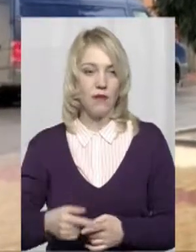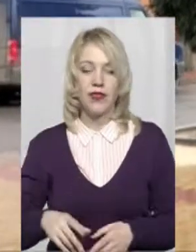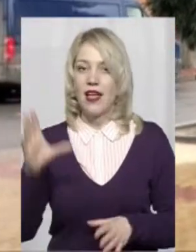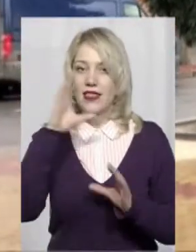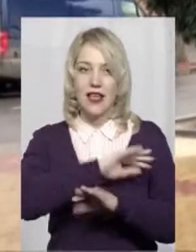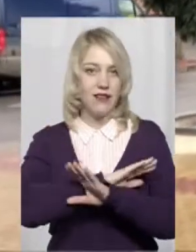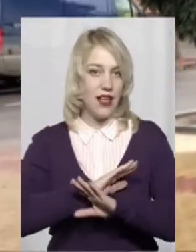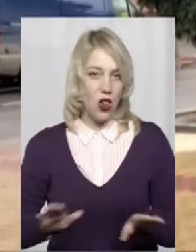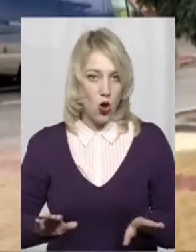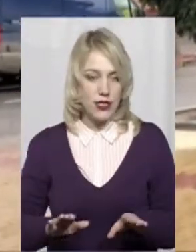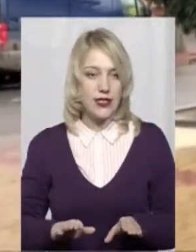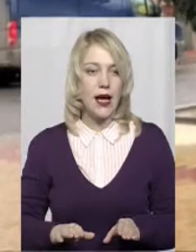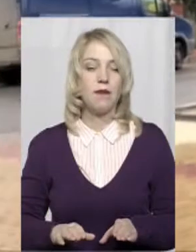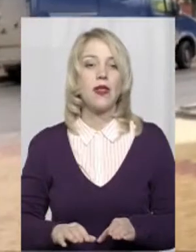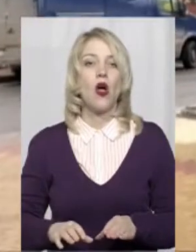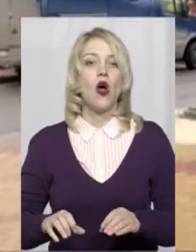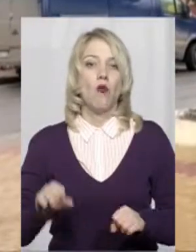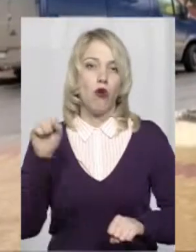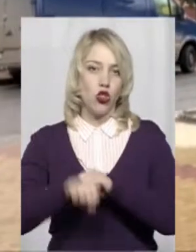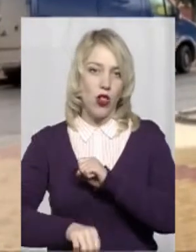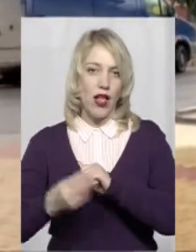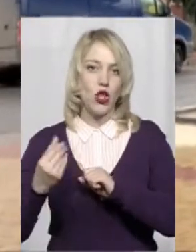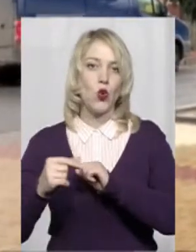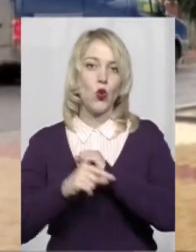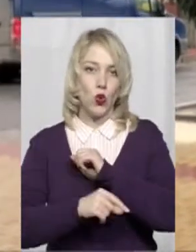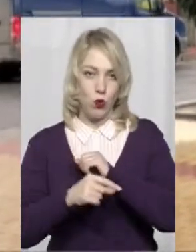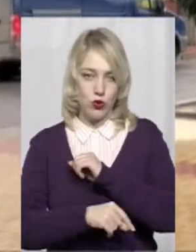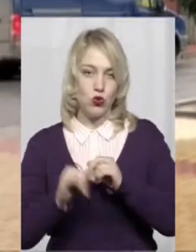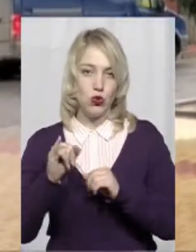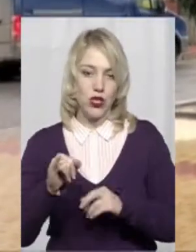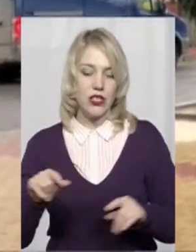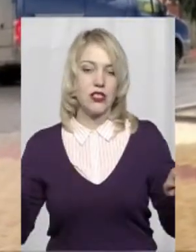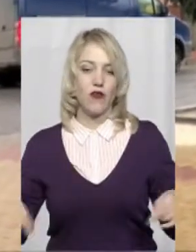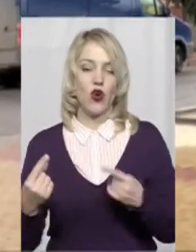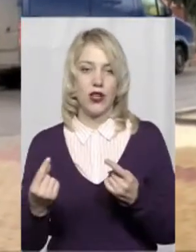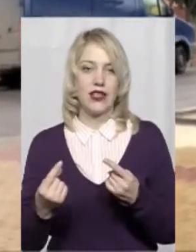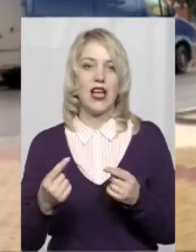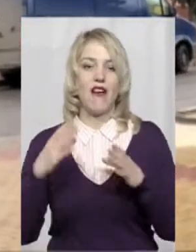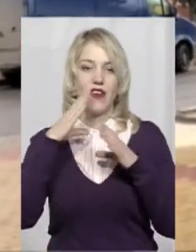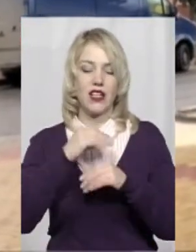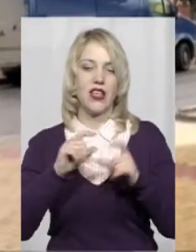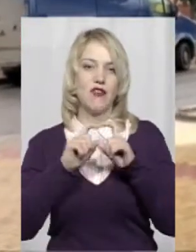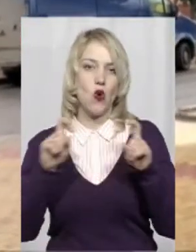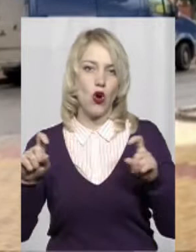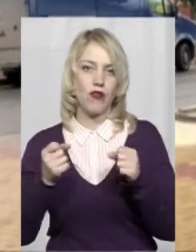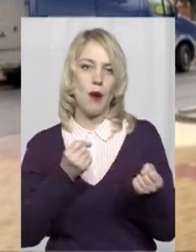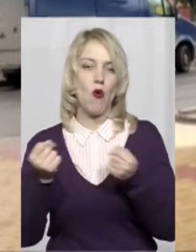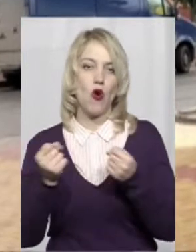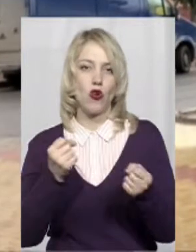подолати корупцію, створити ефективні органи боротьби з нею.